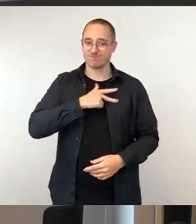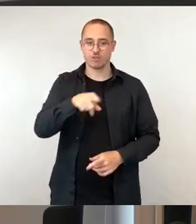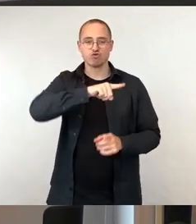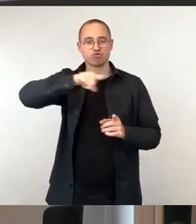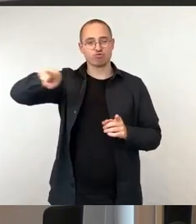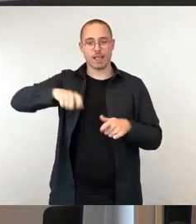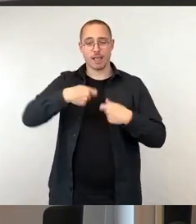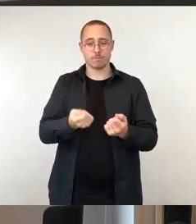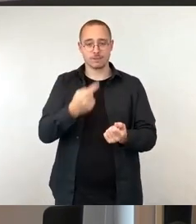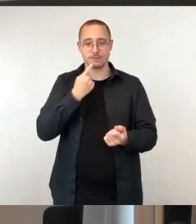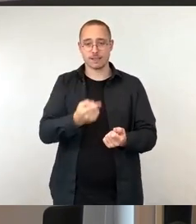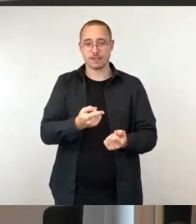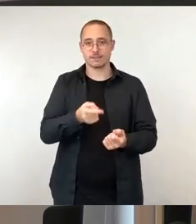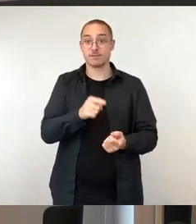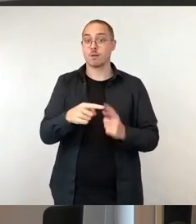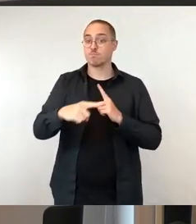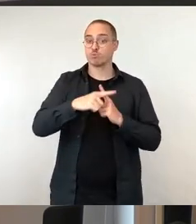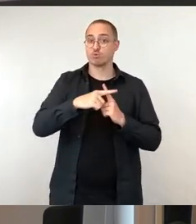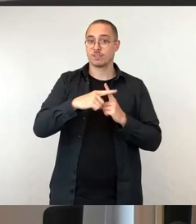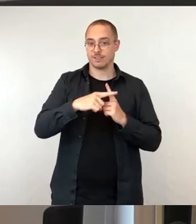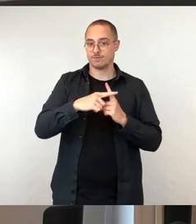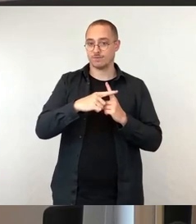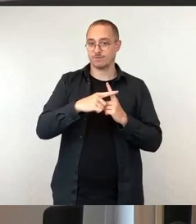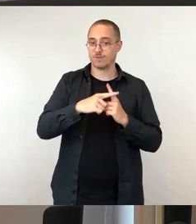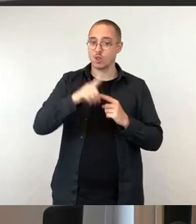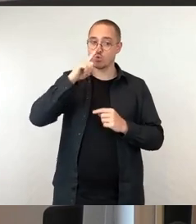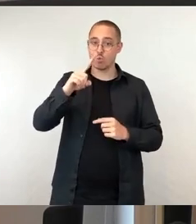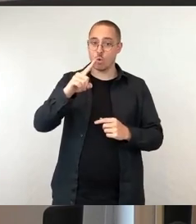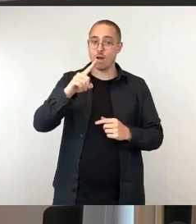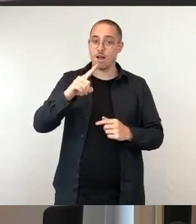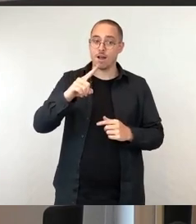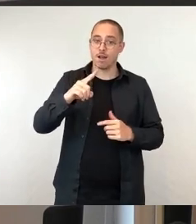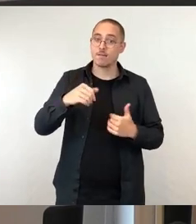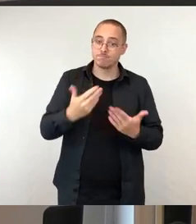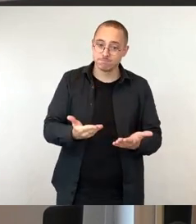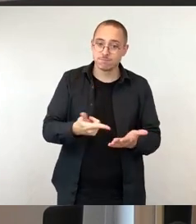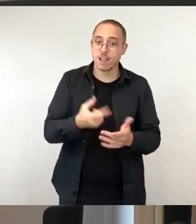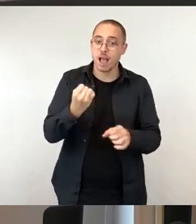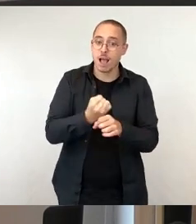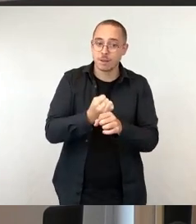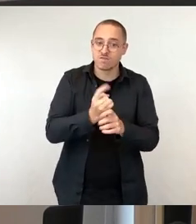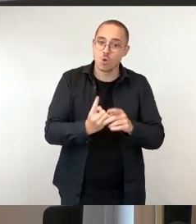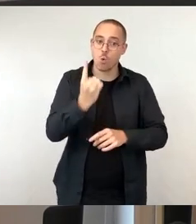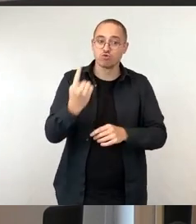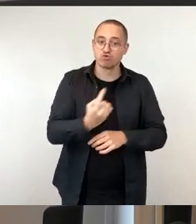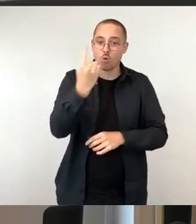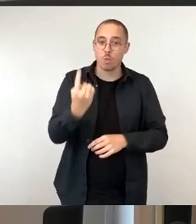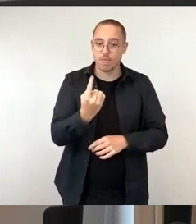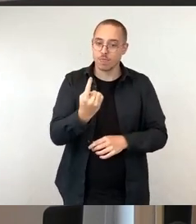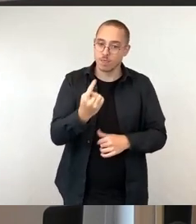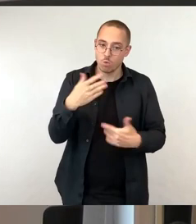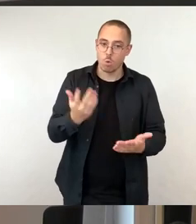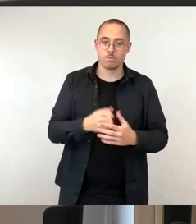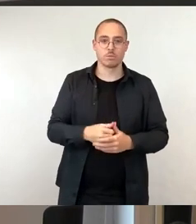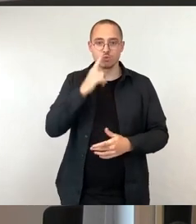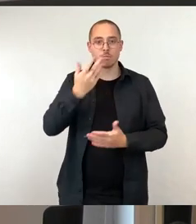die Tätigkeit einen einigermaßen hohen Stundenumfang hat und eben nicht nur für ein, zwei Stündchen in der Woche, wenn die Vorkenntnisse